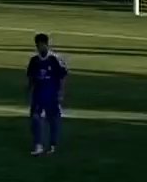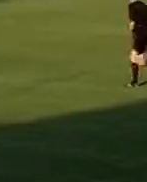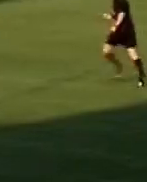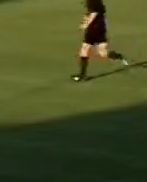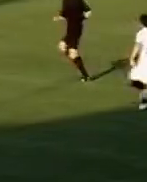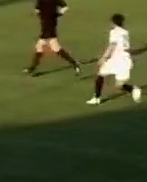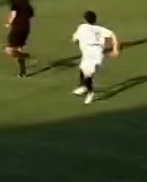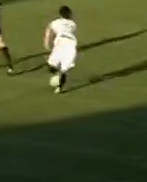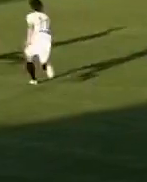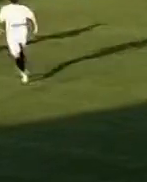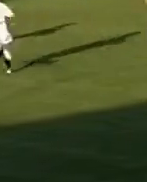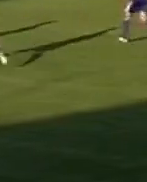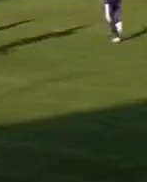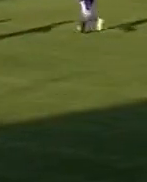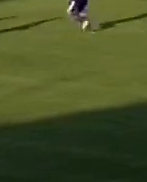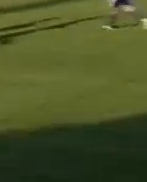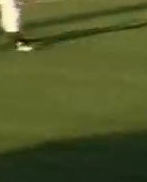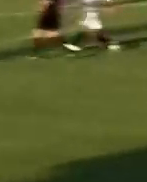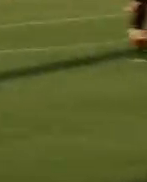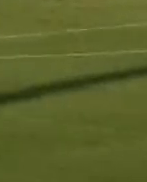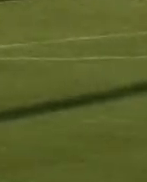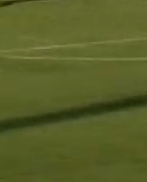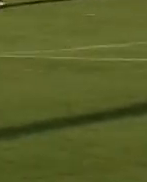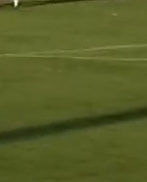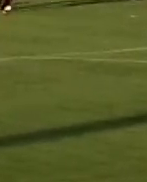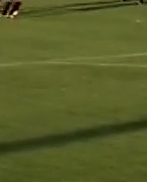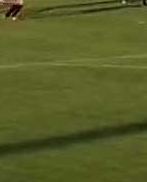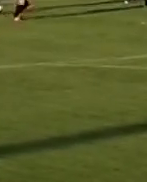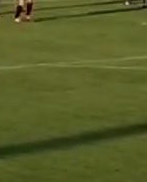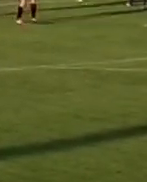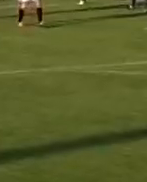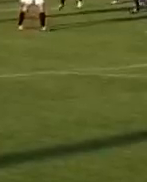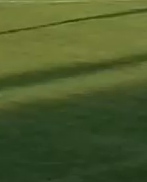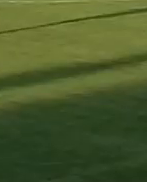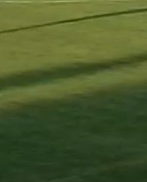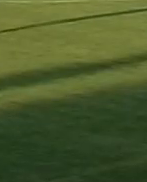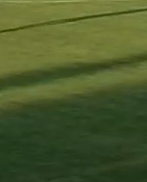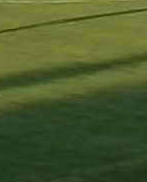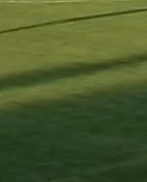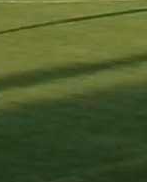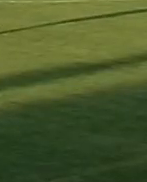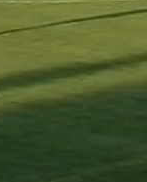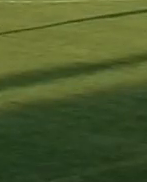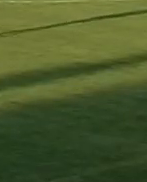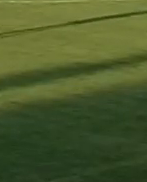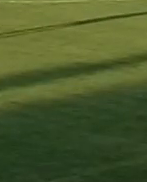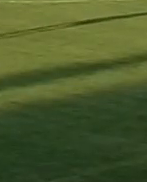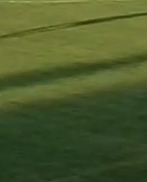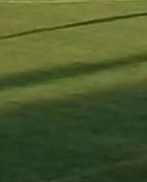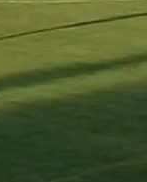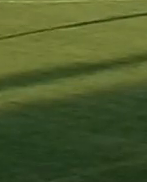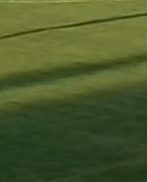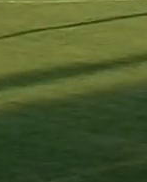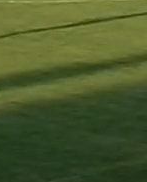У другому таймі на полі беззаперечна ігрова і територіальна перевага господарів, які не використовують 100-вісоткові голеві моменти.